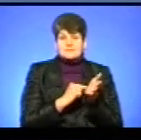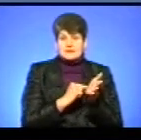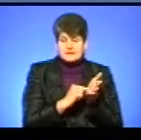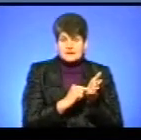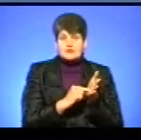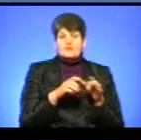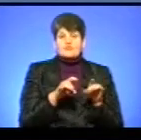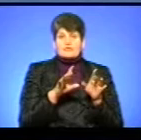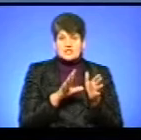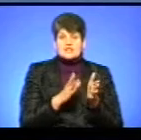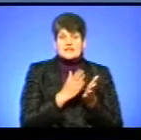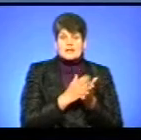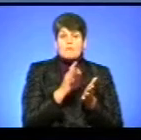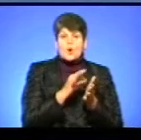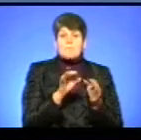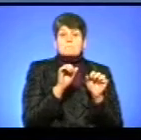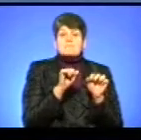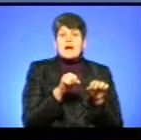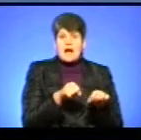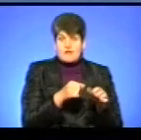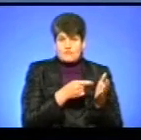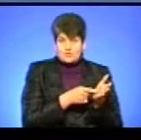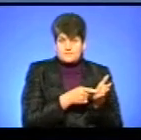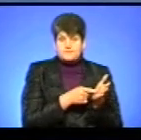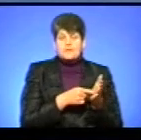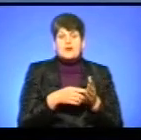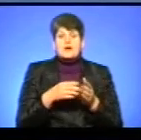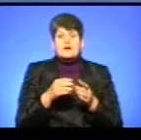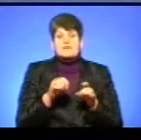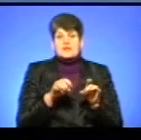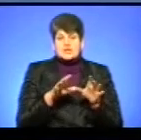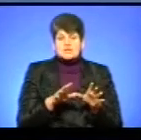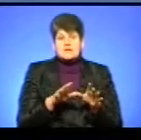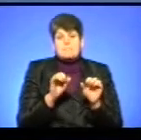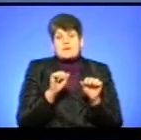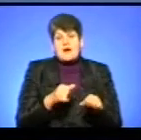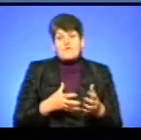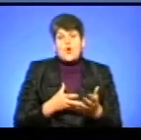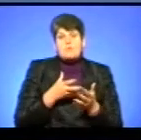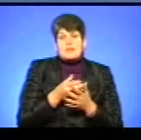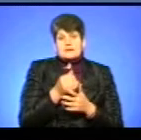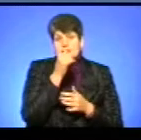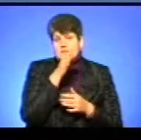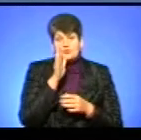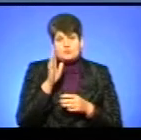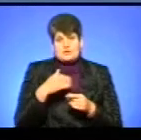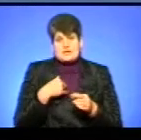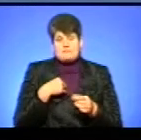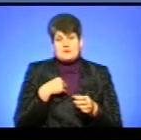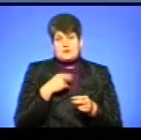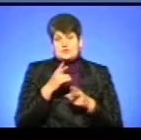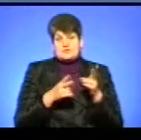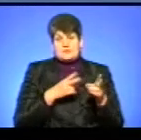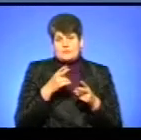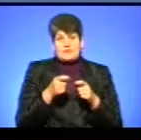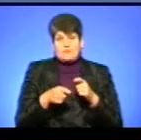рішенні міської ради йде мова про право. Відповідно, рішення, яке встановлено право оплати, не могло бути нами оскаржене, тому що ніяким